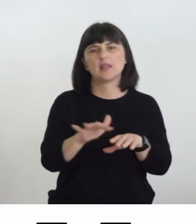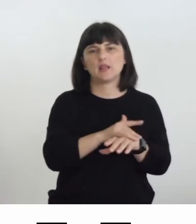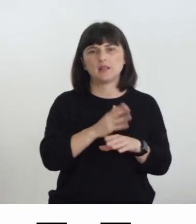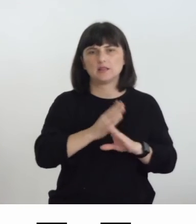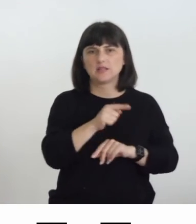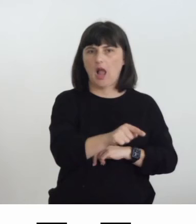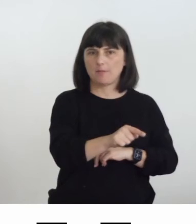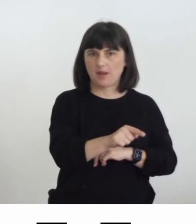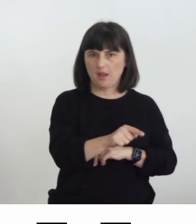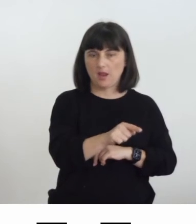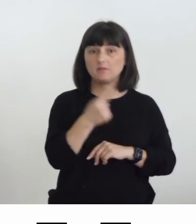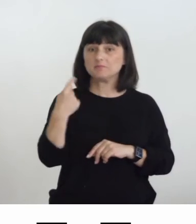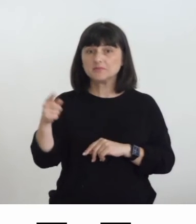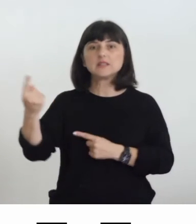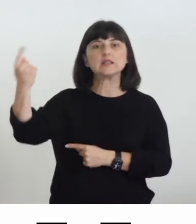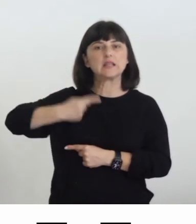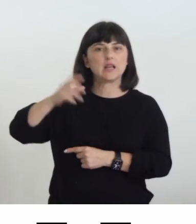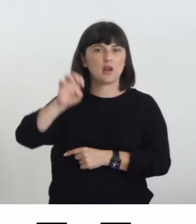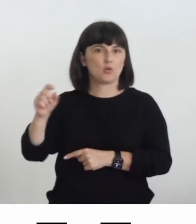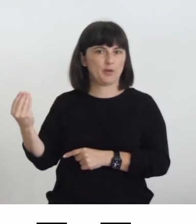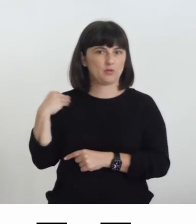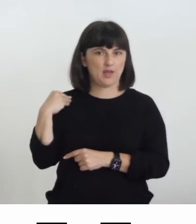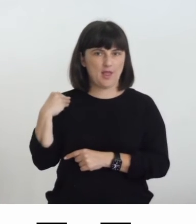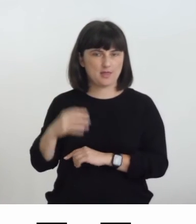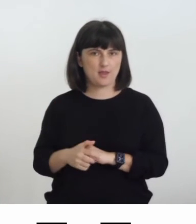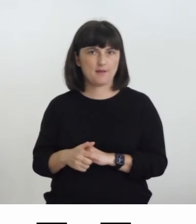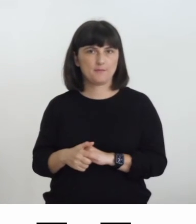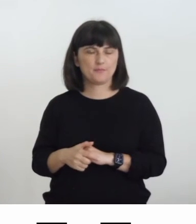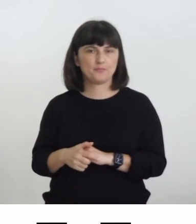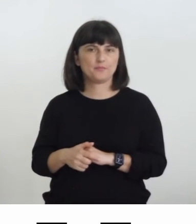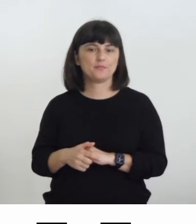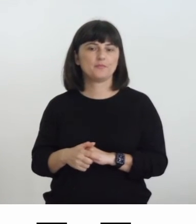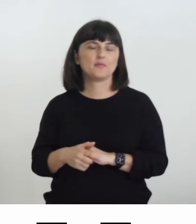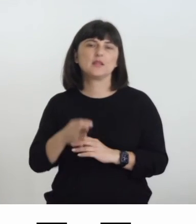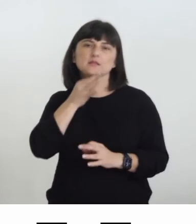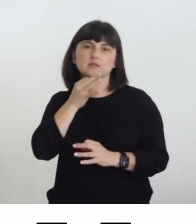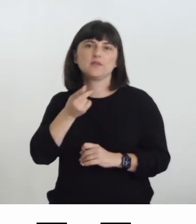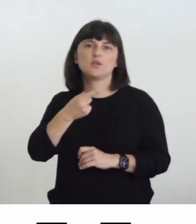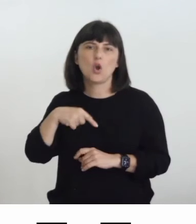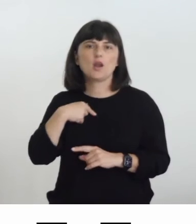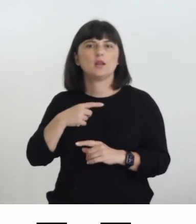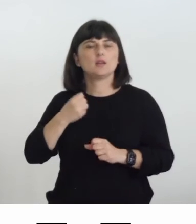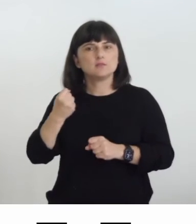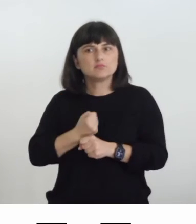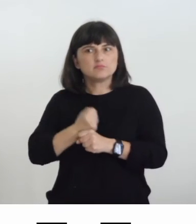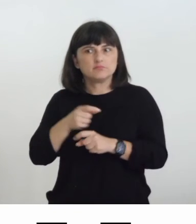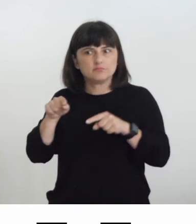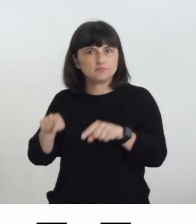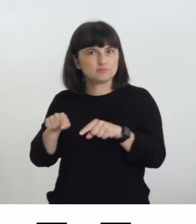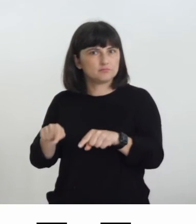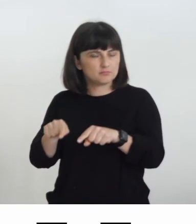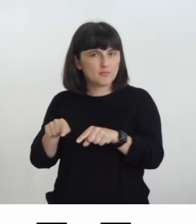questa è la direttiva europea che ce lo chiede quindi già se cerchiamo di lavorare in questa direzione cercando di